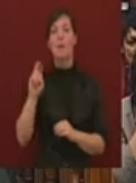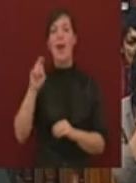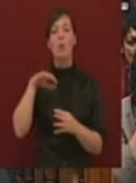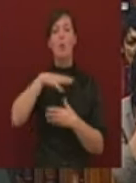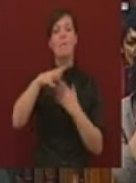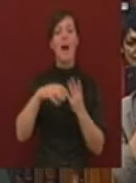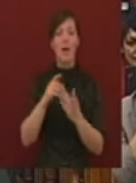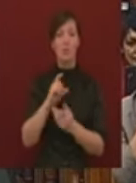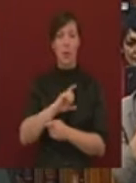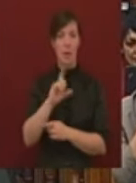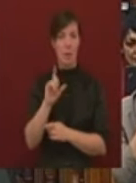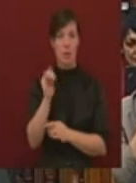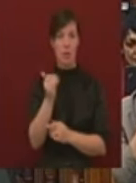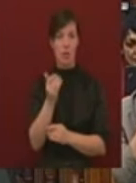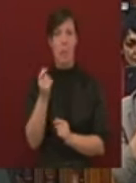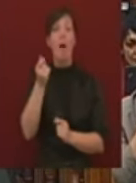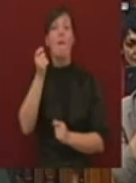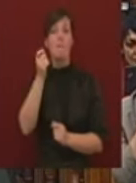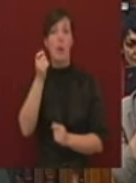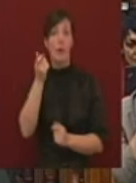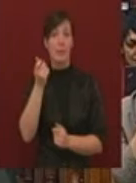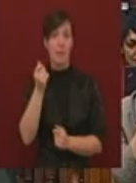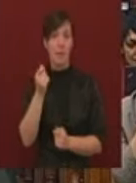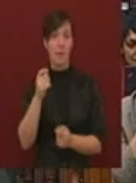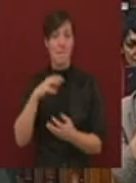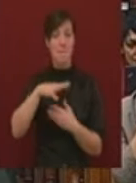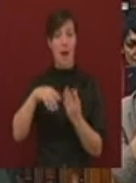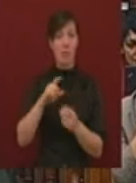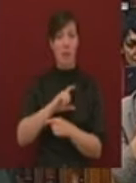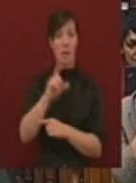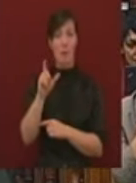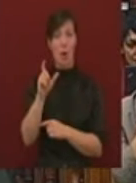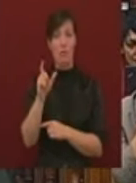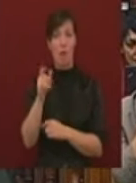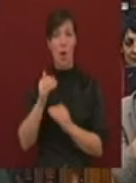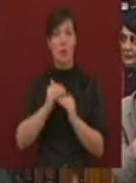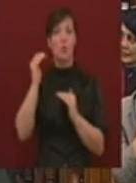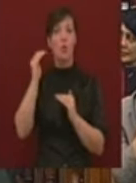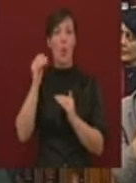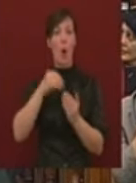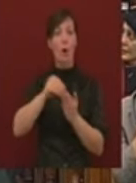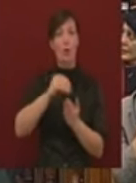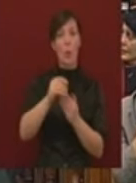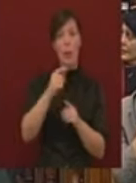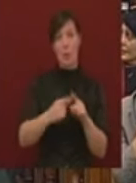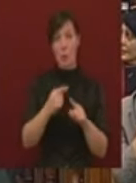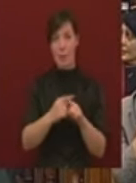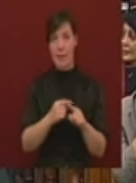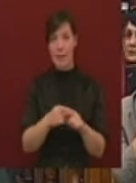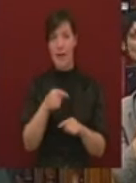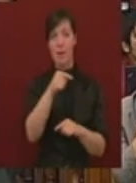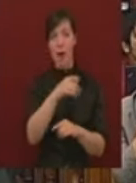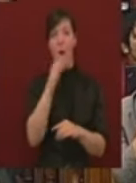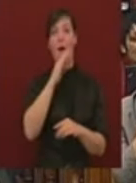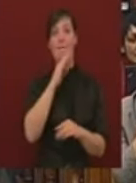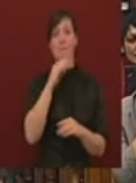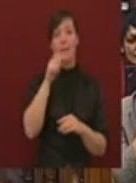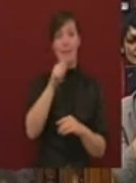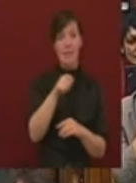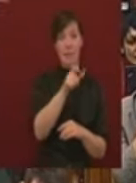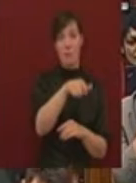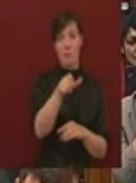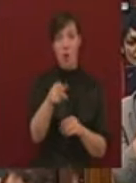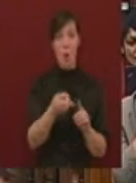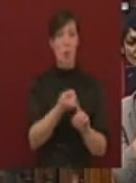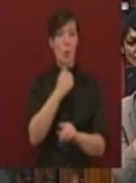miatt és nem a forint válság miatt növekednek a törlesztő részletek. Ezek között a Fidesz képviselők között, mi azori szigeteki nyaralást fogunk